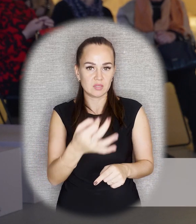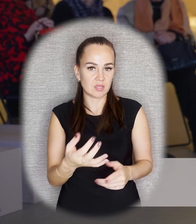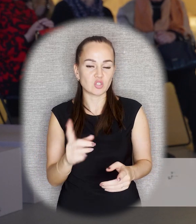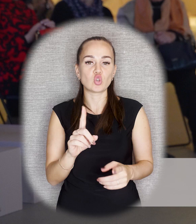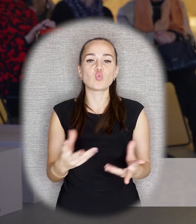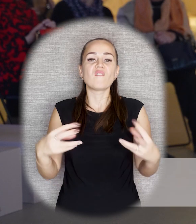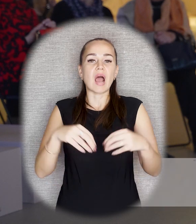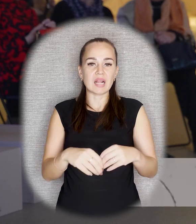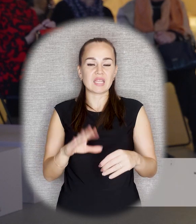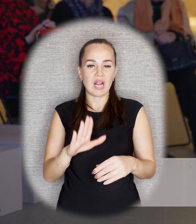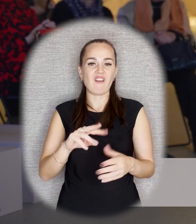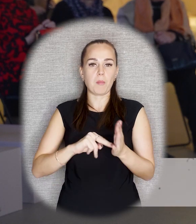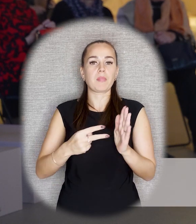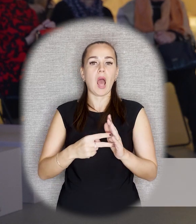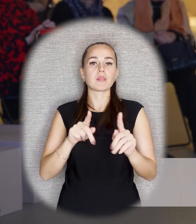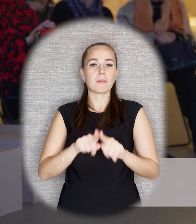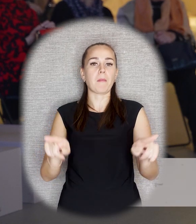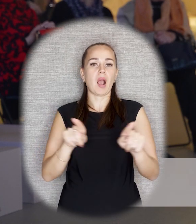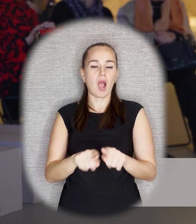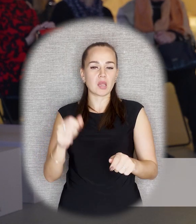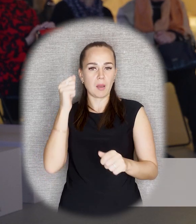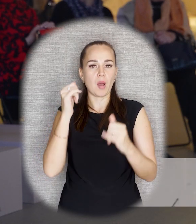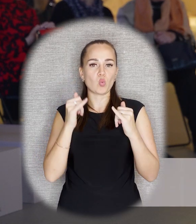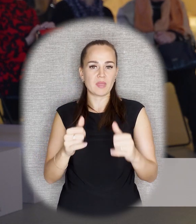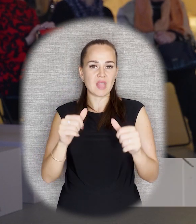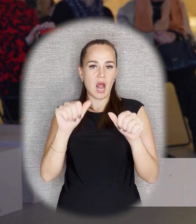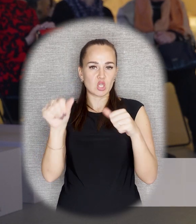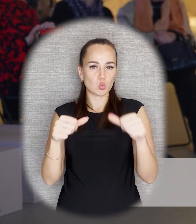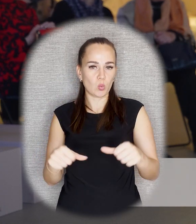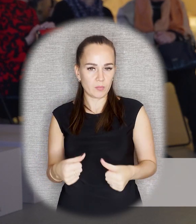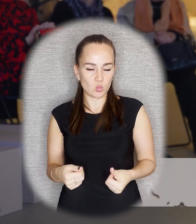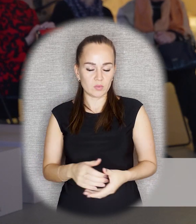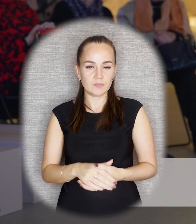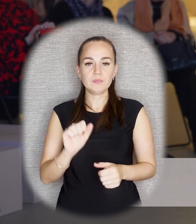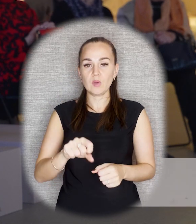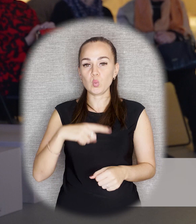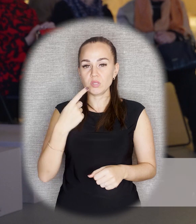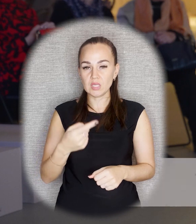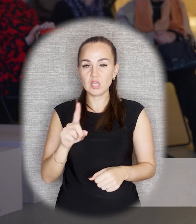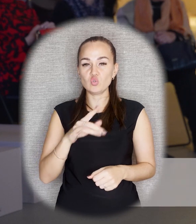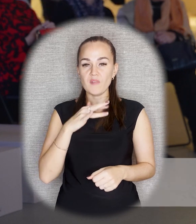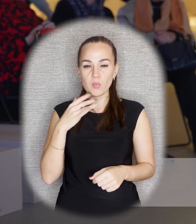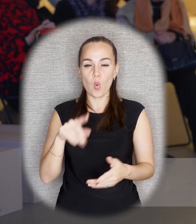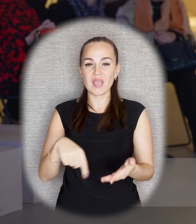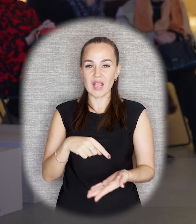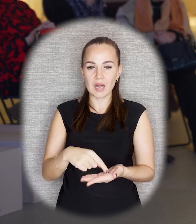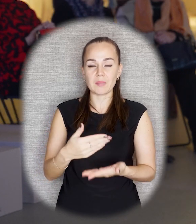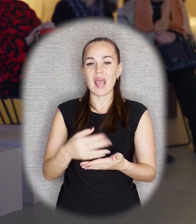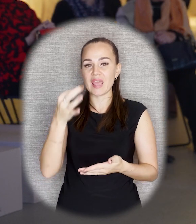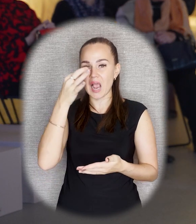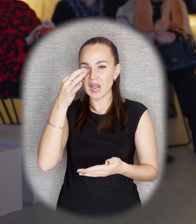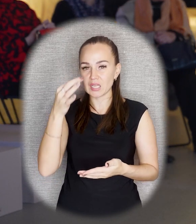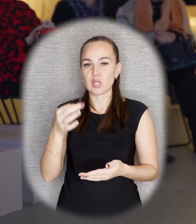в такой совершенно системе, где нет единого определения, и мы не можем говорить о количестве. Поэтому могу сказать, что во многих